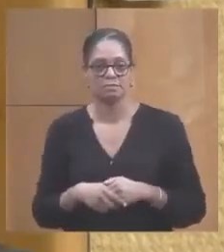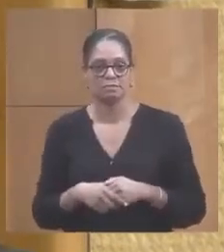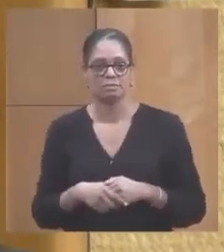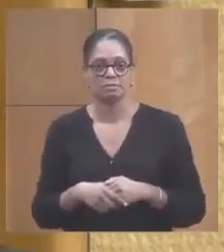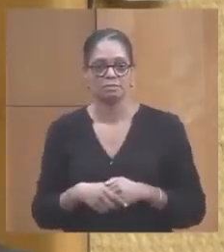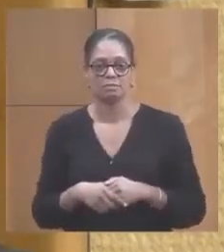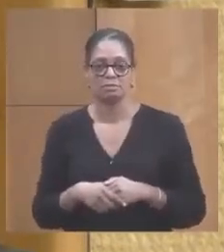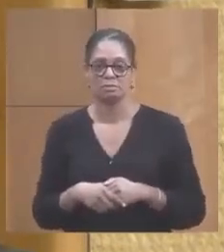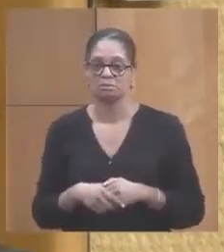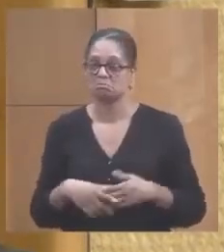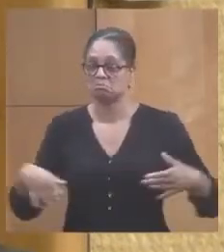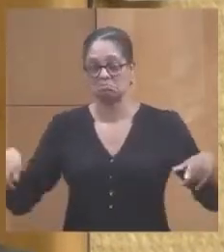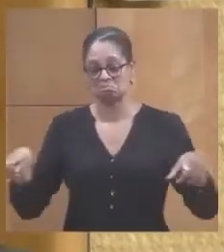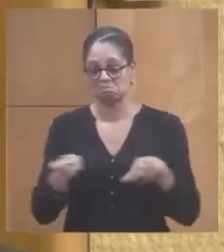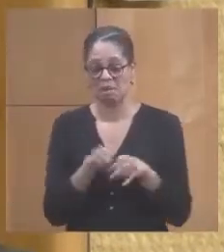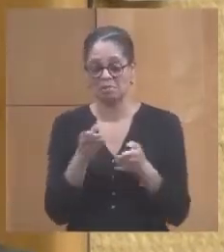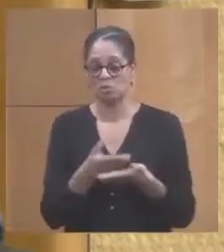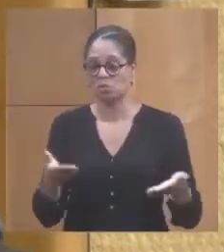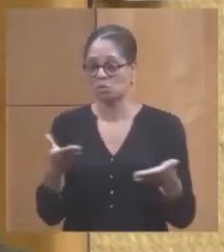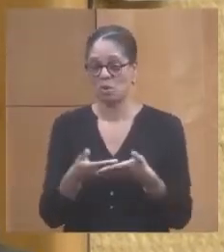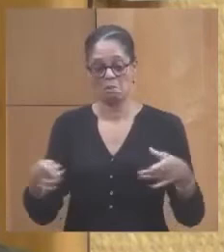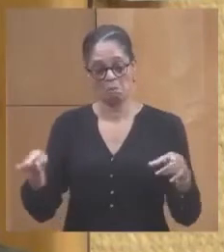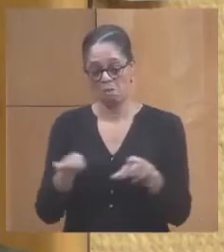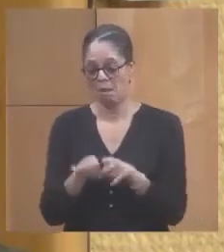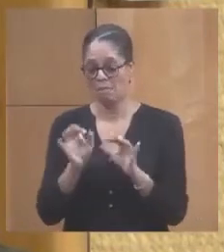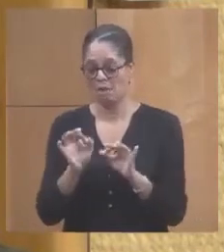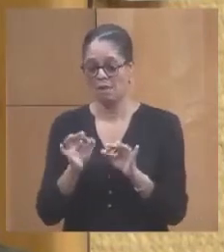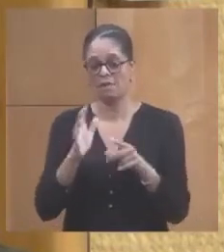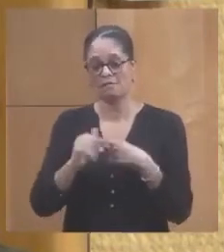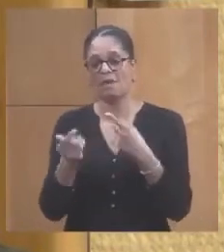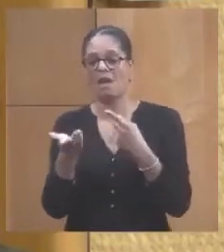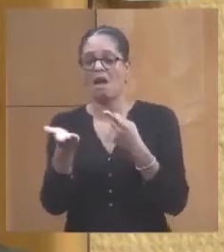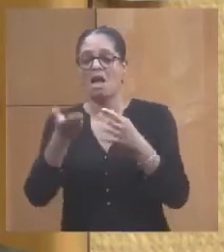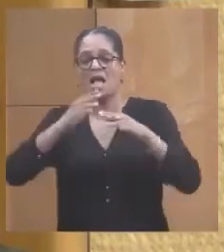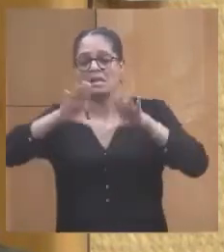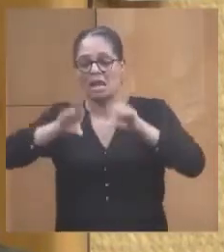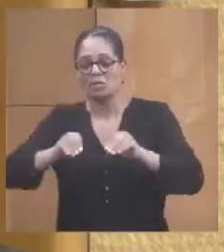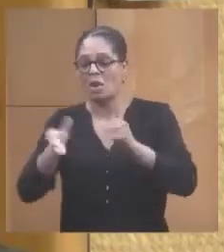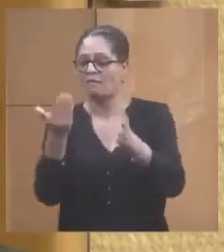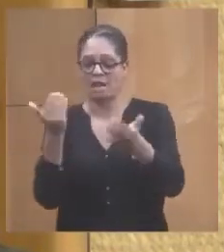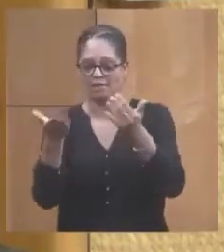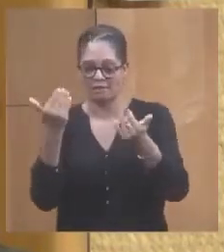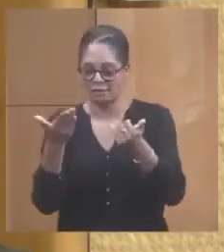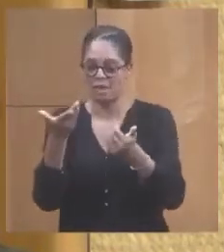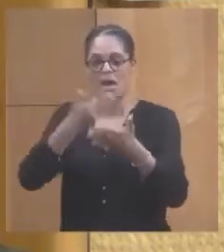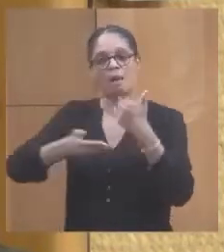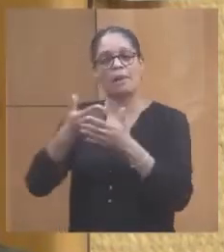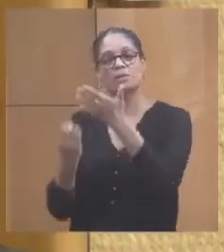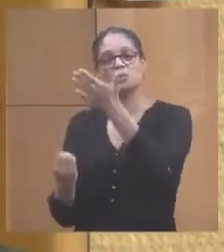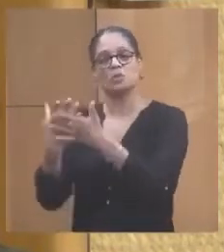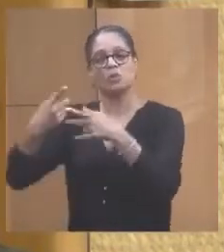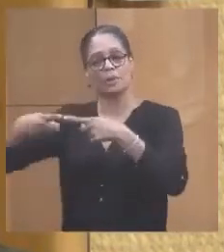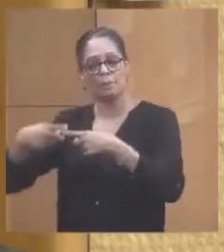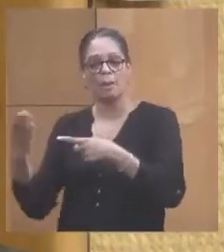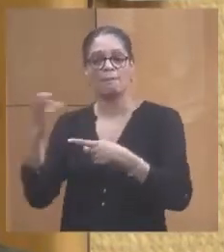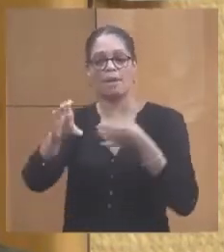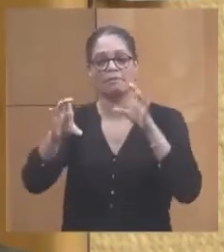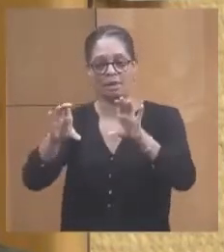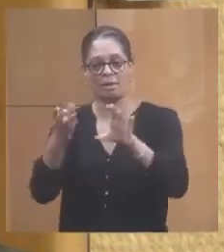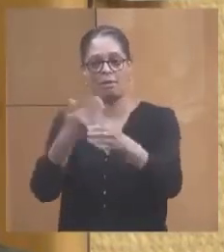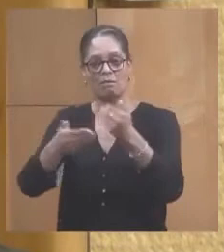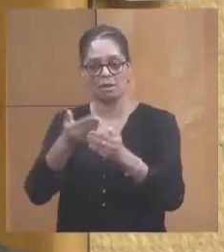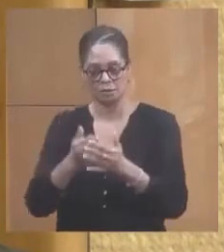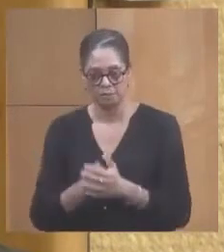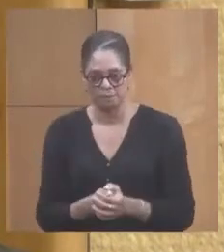C'est le même phénomène, le même système. Nous démontons les installations et nous remplaçons par de nouveaux équipements. Et là,